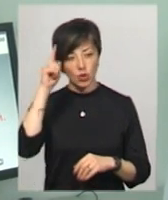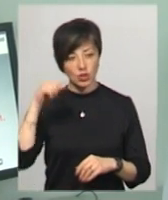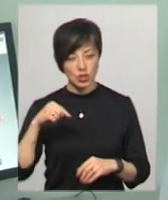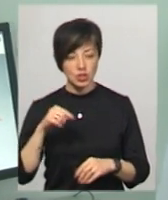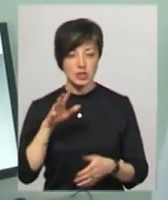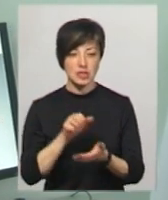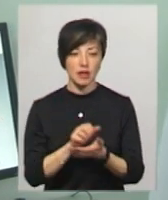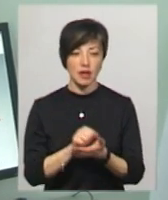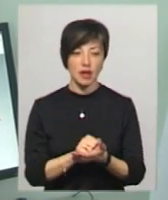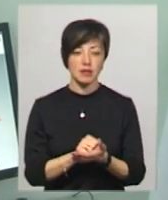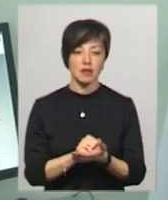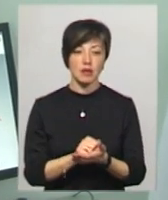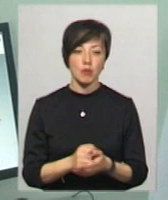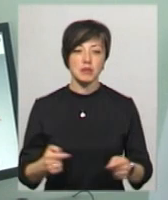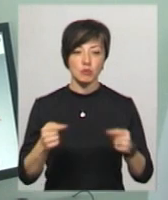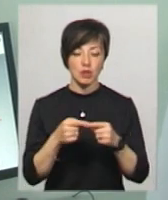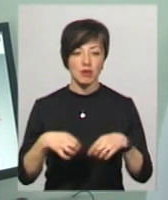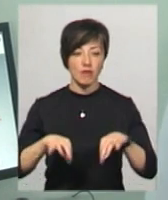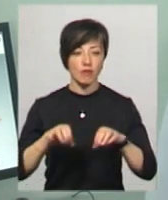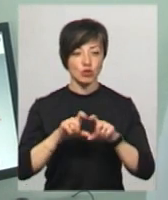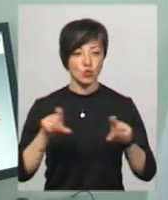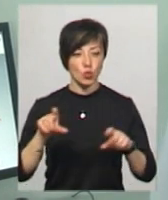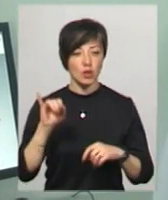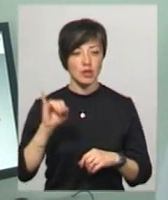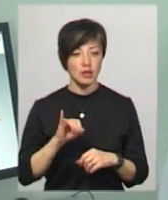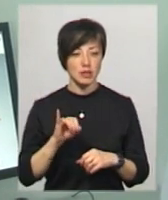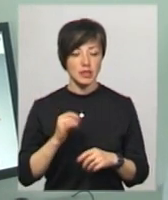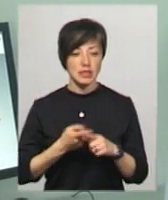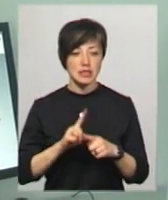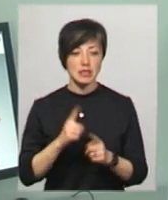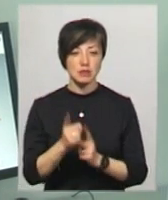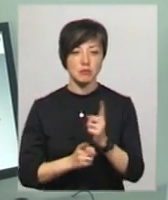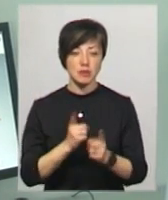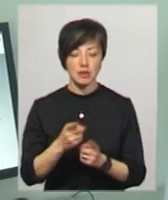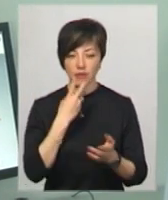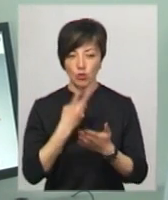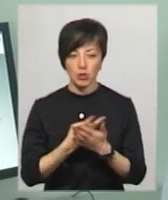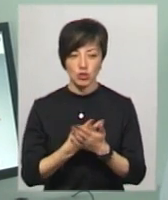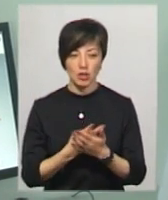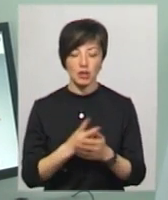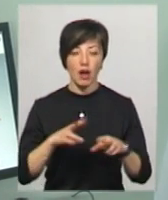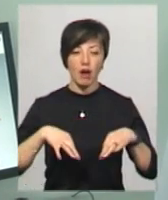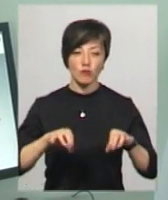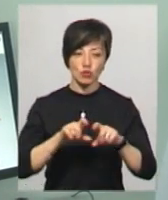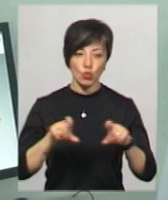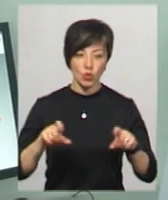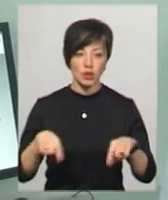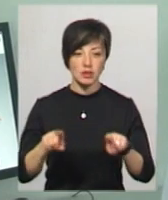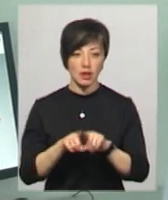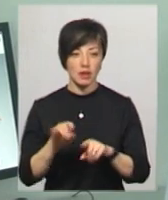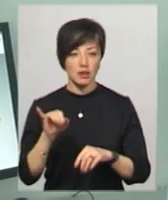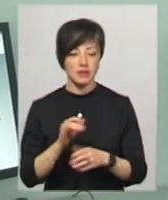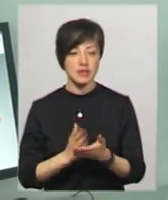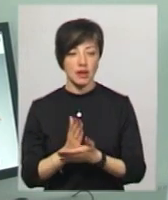заняття безпосередньо в автошколі, і ці зміни будуть відображатися як в автошколі, так і